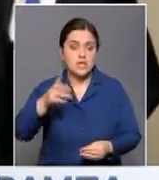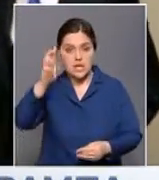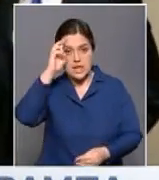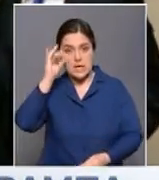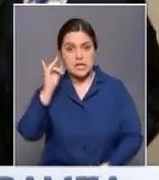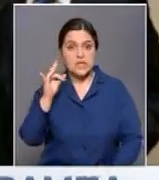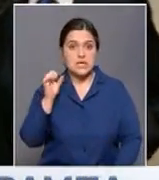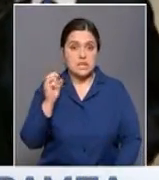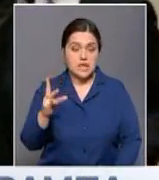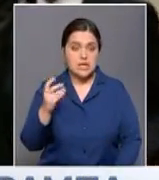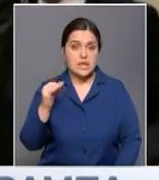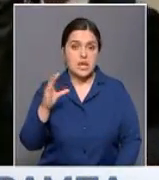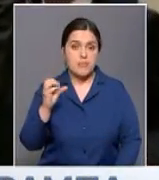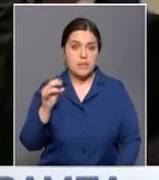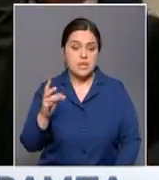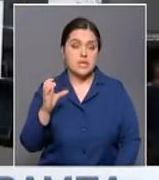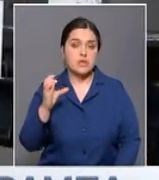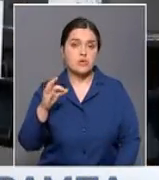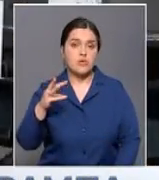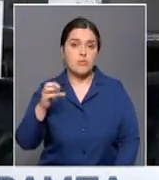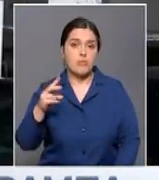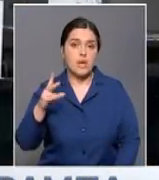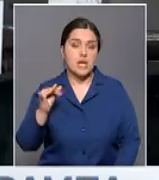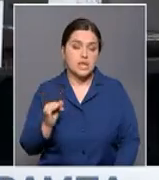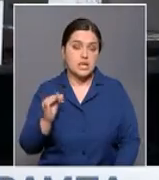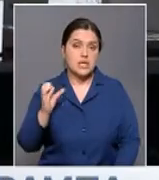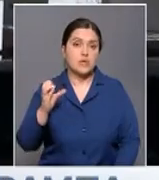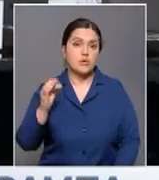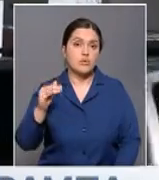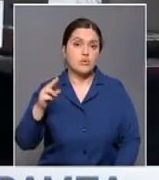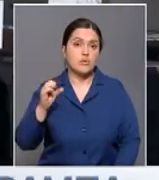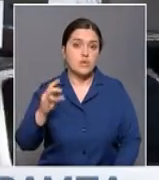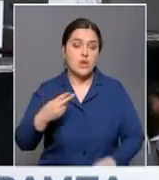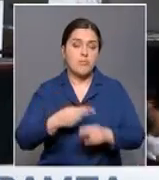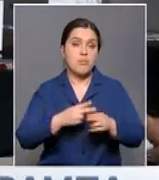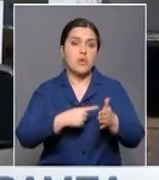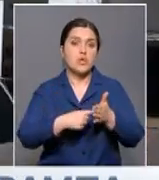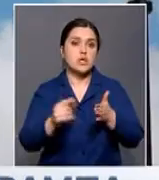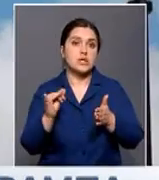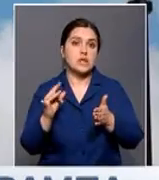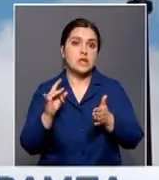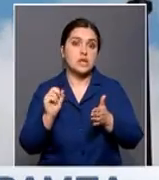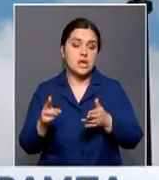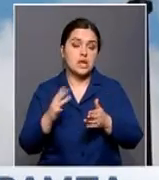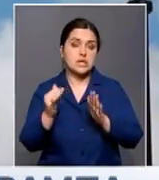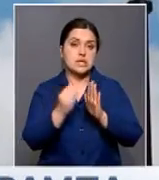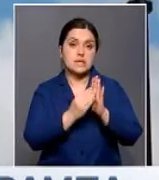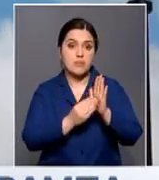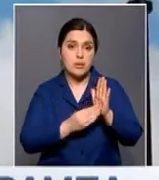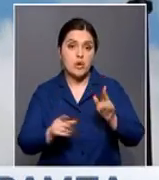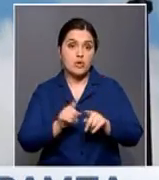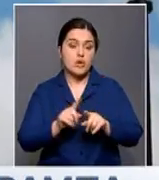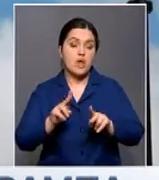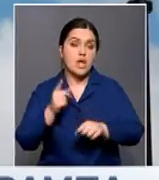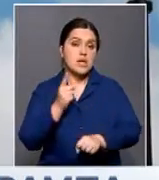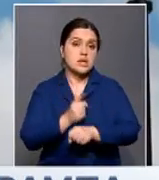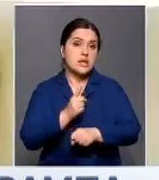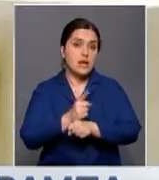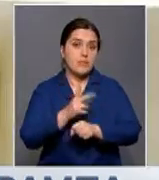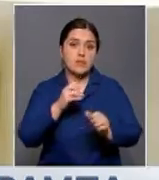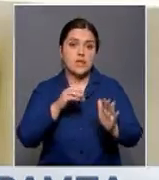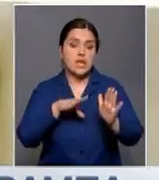Иран, Йемен, Ливия, Сирия, Сомали и Судан. Из списка исключен Ирак. Также, в отличие от предыдущей версии, запрет не